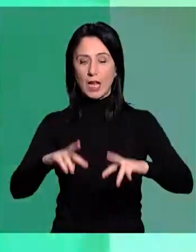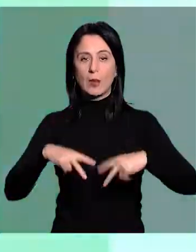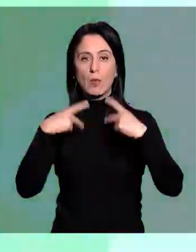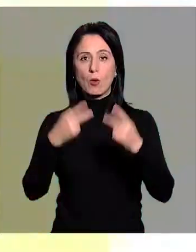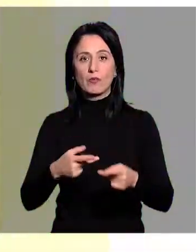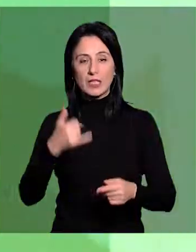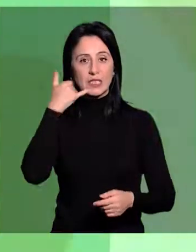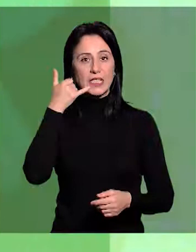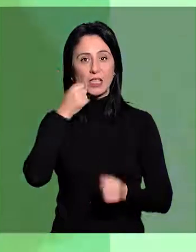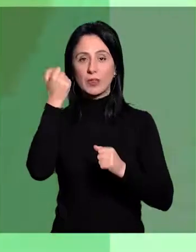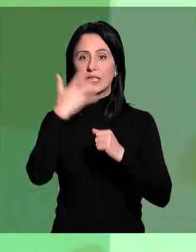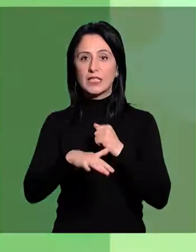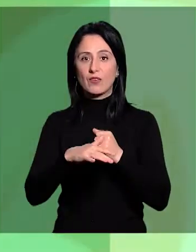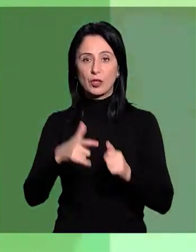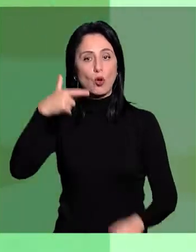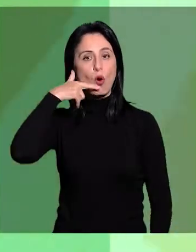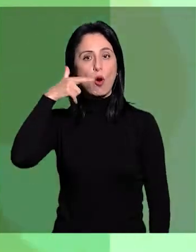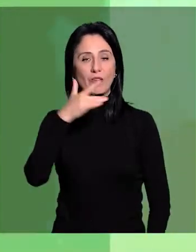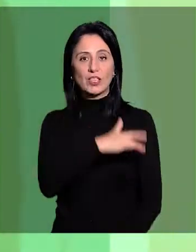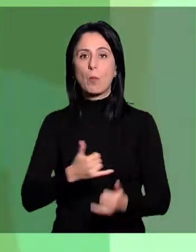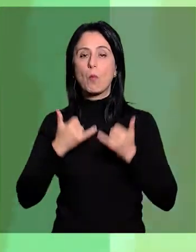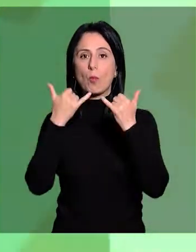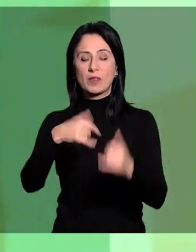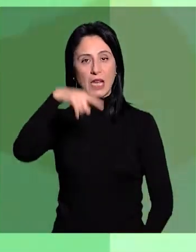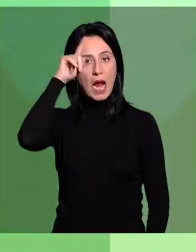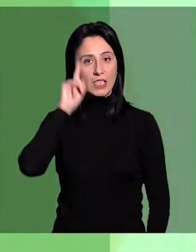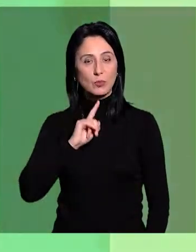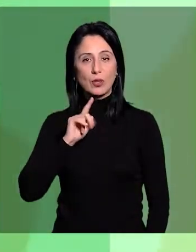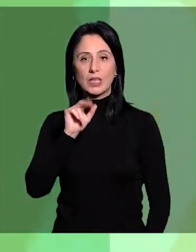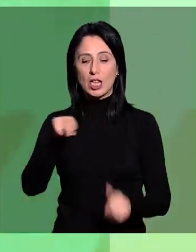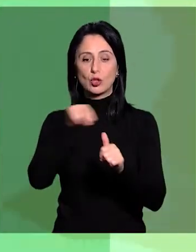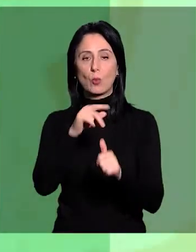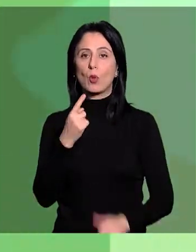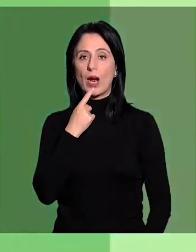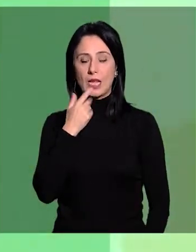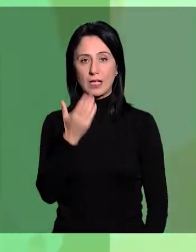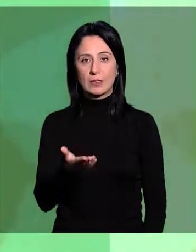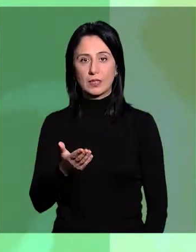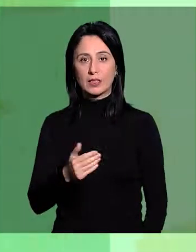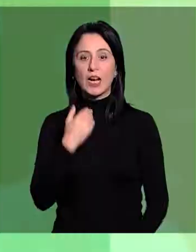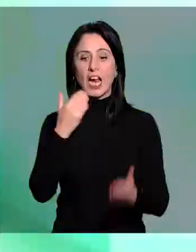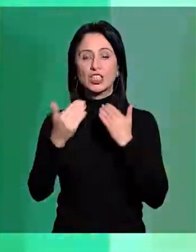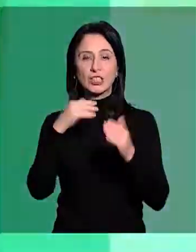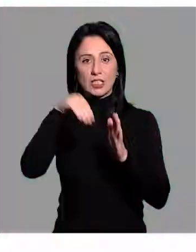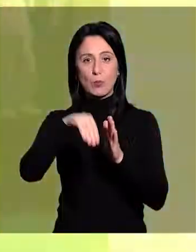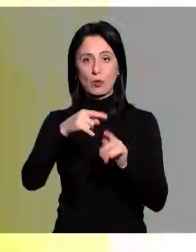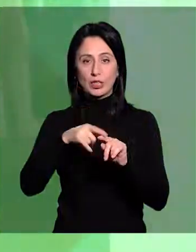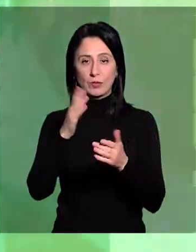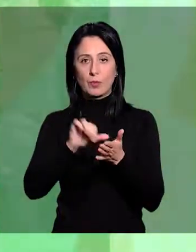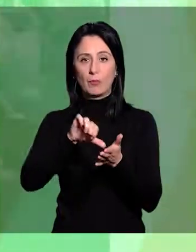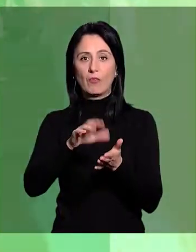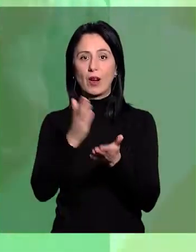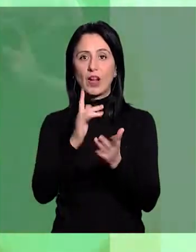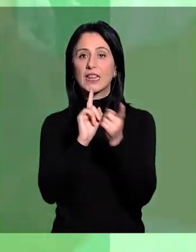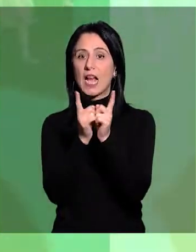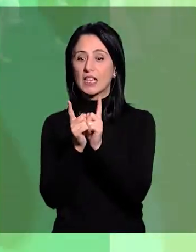ընտրացուցակում սեպական տվյալների վերստուգում և կապի կենտրոնում հայալեզու և ադրբեջանալեզու ոպերատորային ծարայություններ։